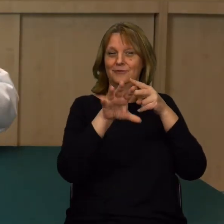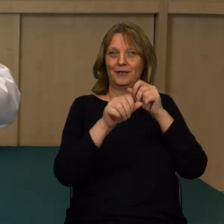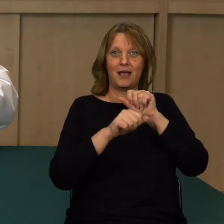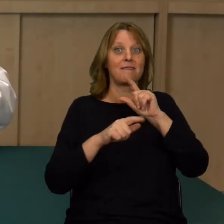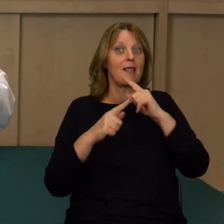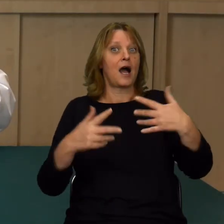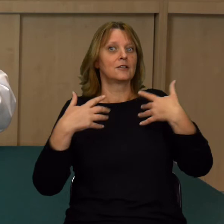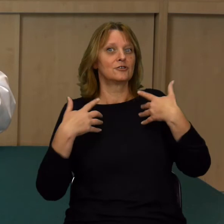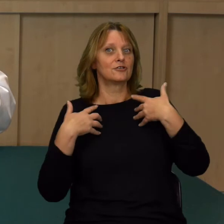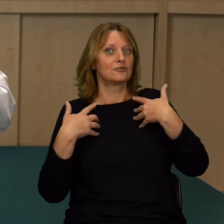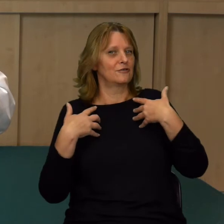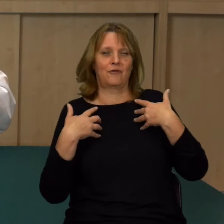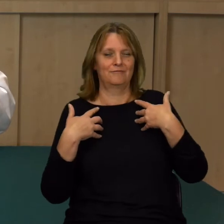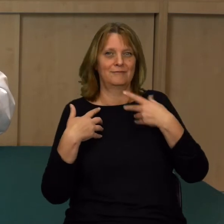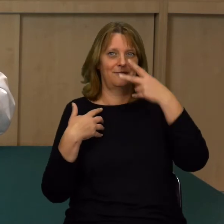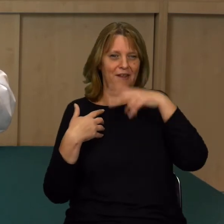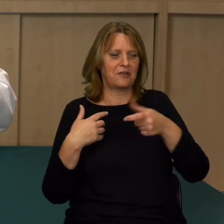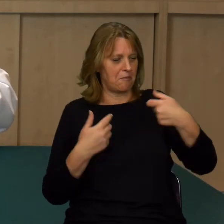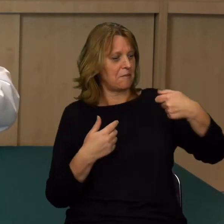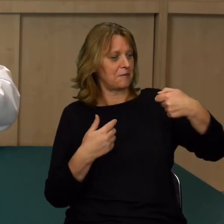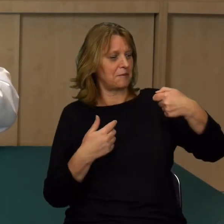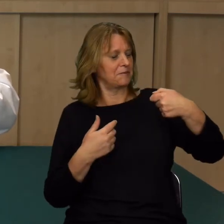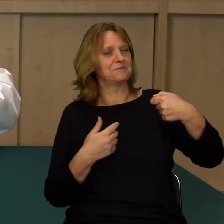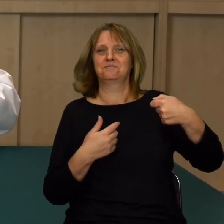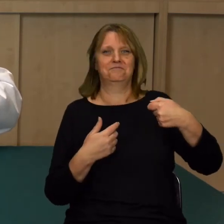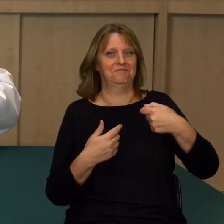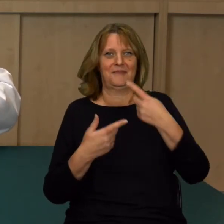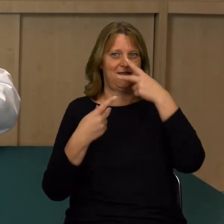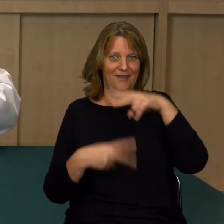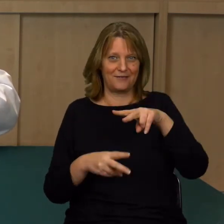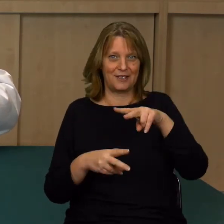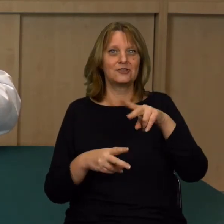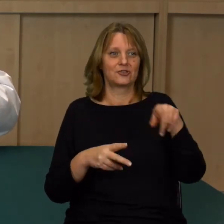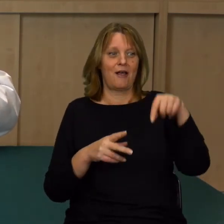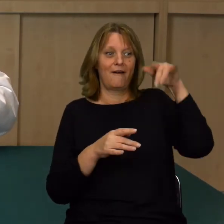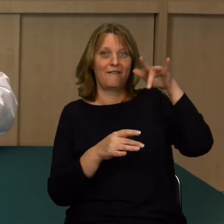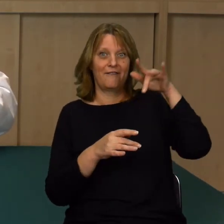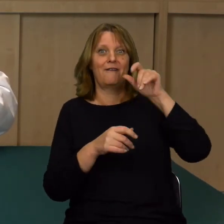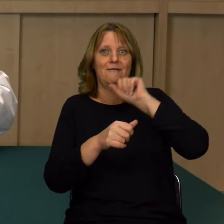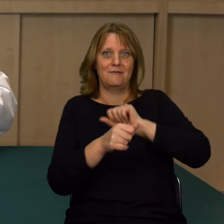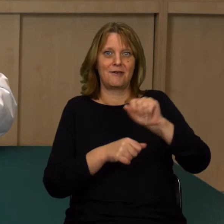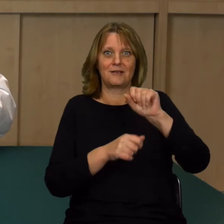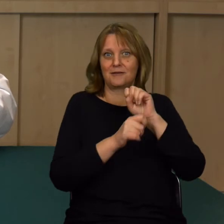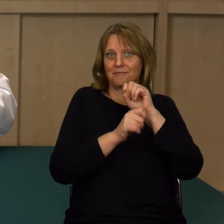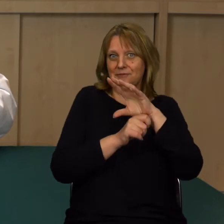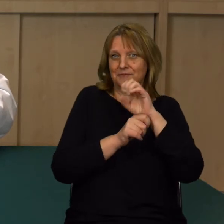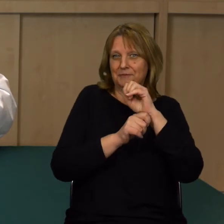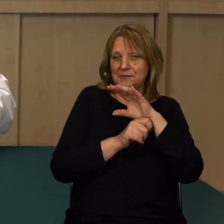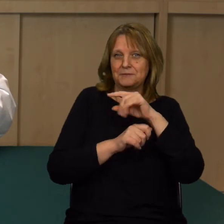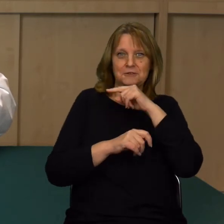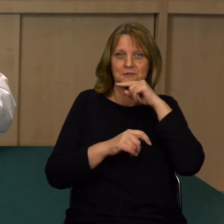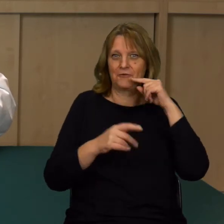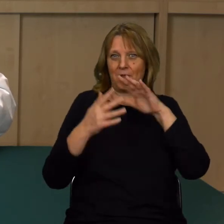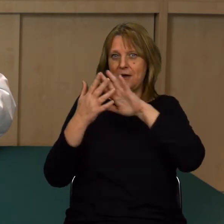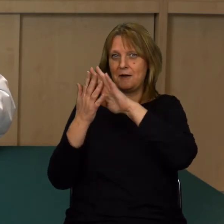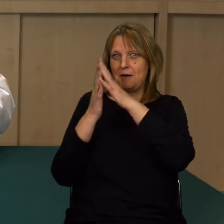żywo nie zobaczycie tego efektu. Możecie klikać i Wasze oczy nie dostrzegą tego, że ta dioda świeci.